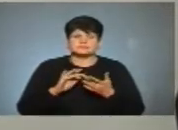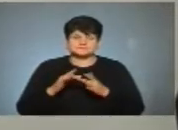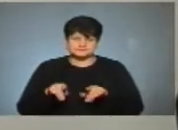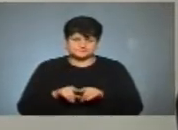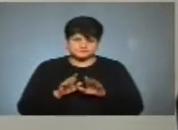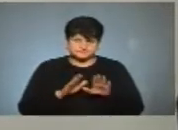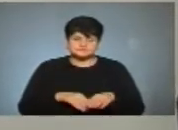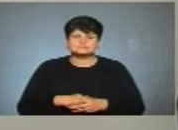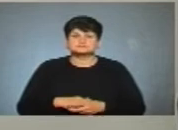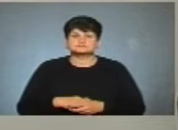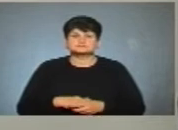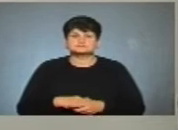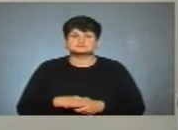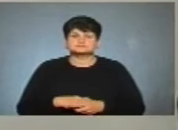також.